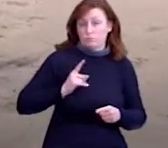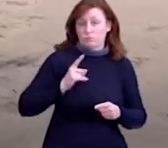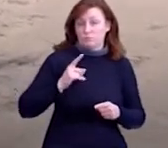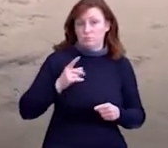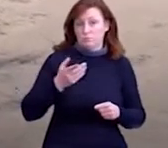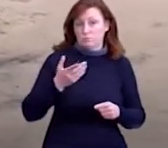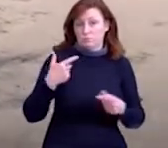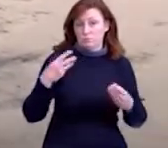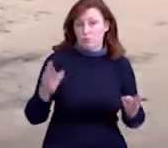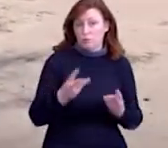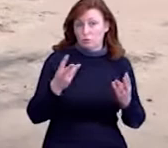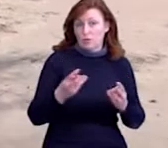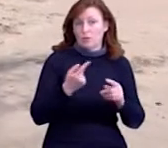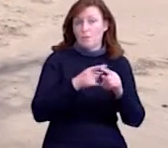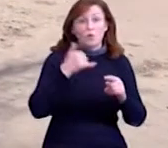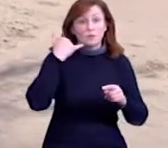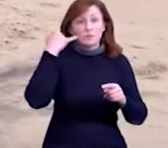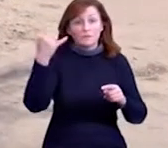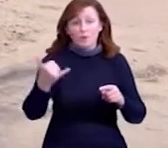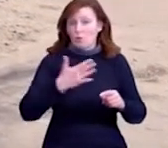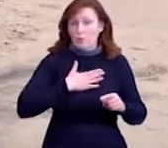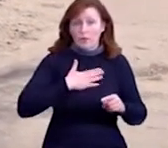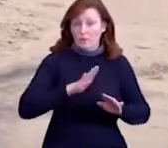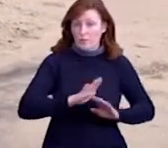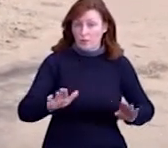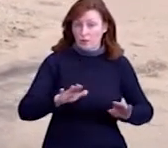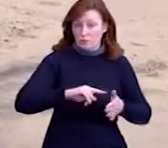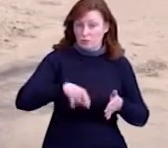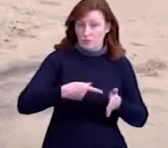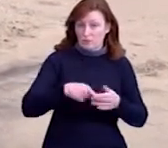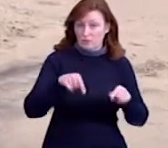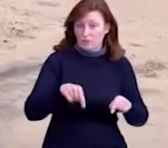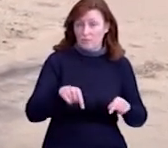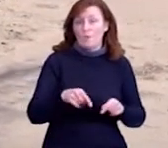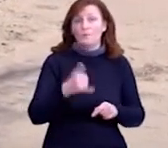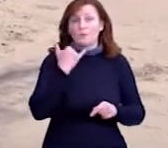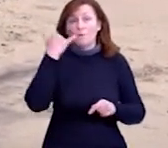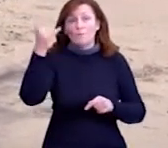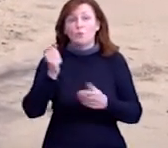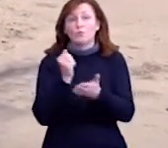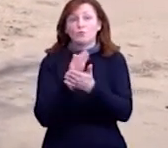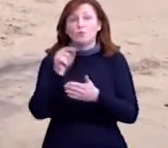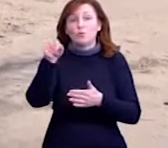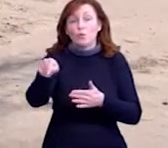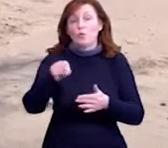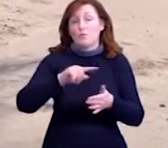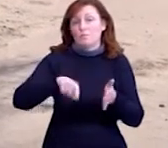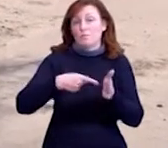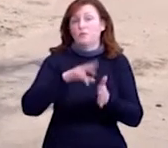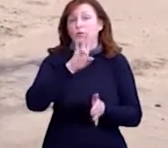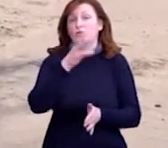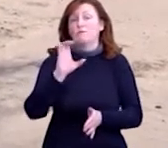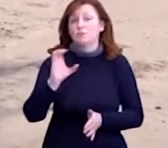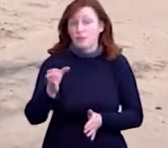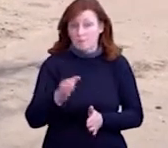першочерговий, не на нашу чергову частину місцевої пожежної охорони, а не дійшов до чергової частини міста Новгород-Сіверський.